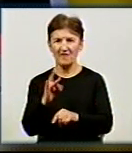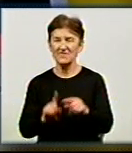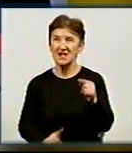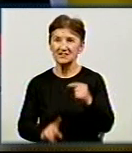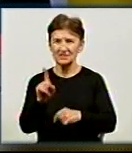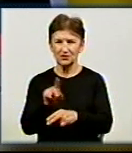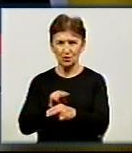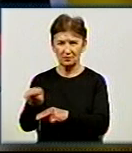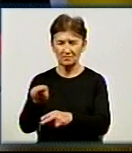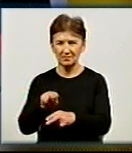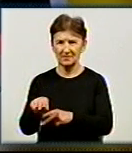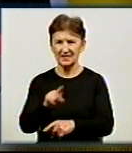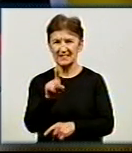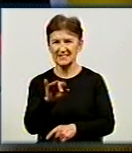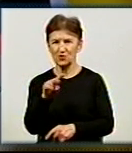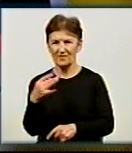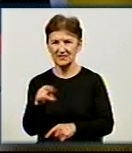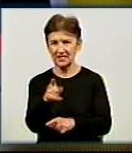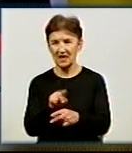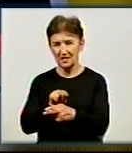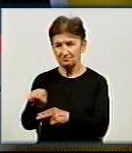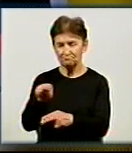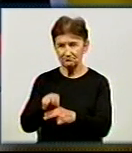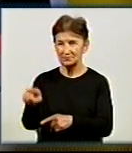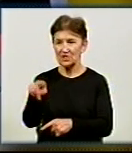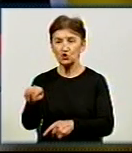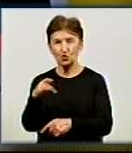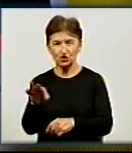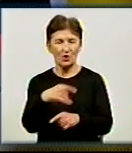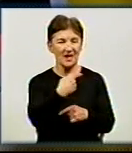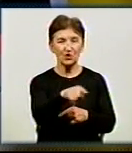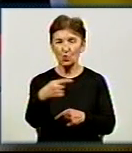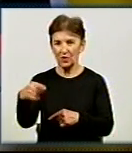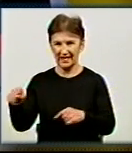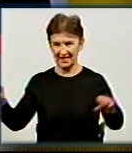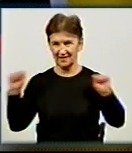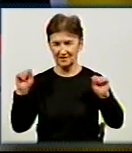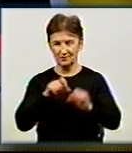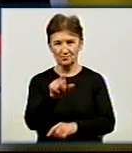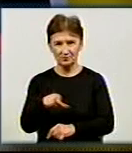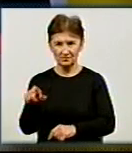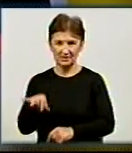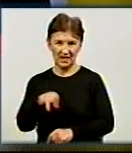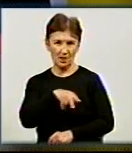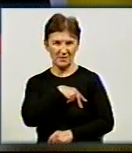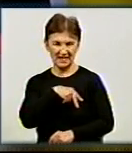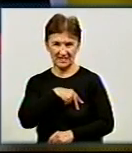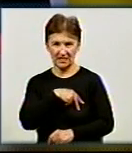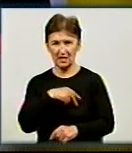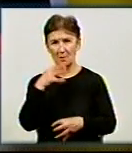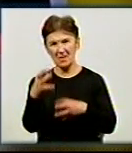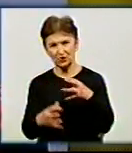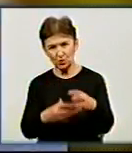Геннадій Здітовецький, який підготував Олега Дорожчука та інших атлетів, чемпіонів та призерів міжнародних та